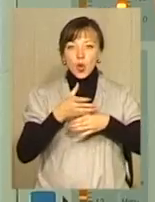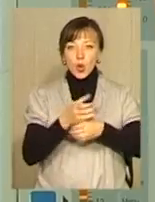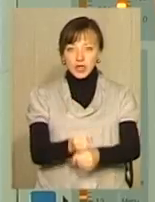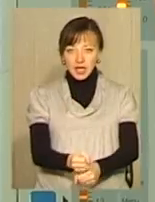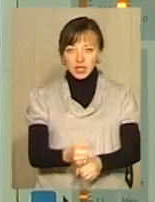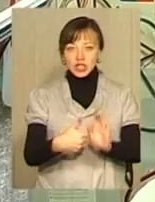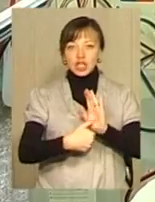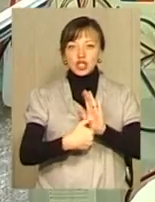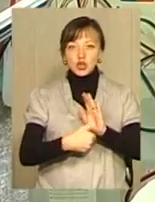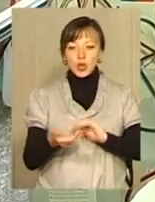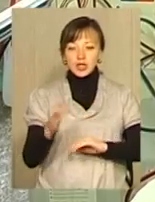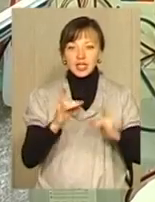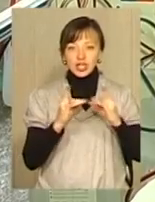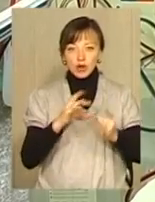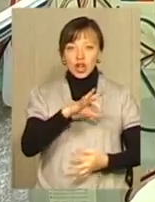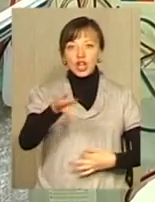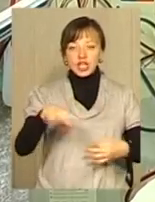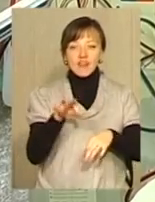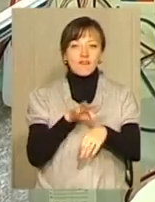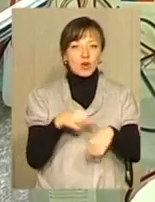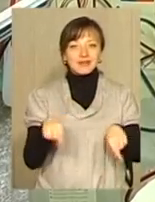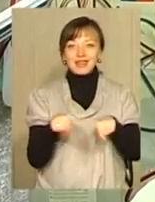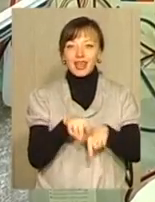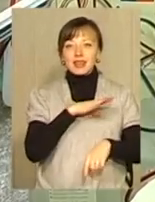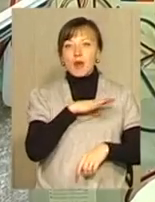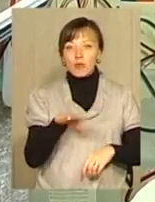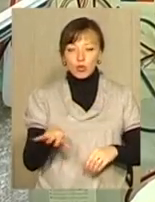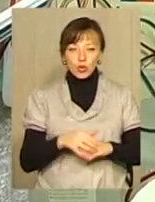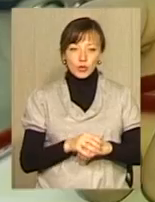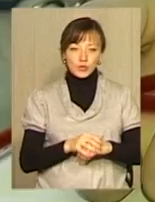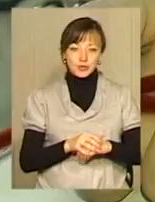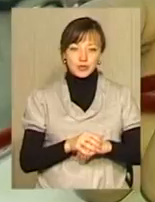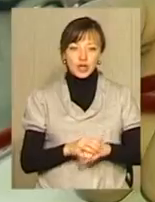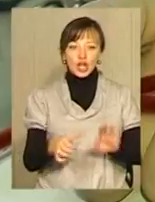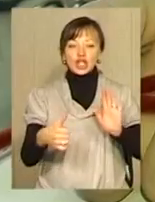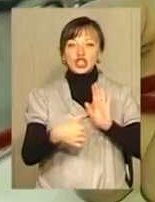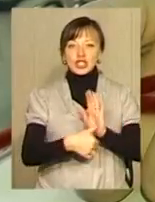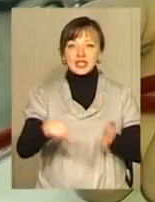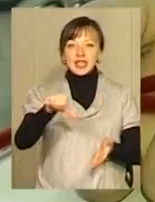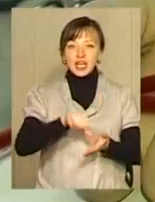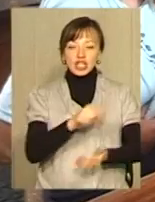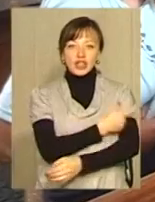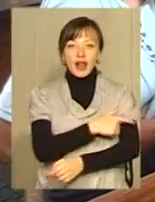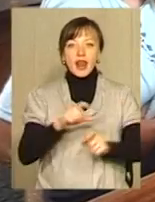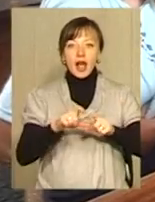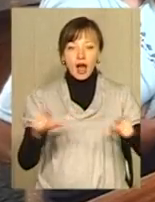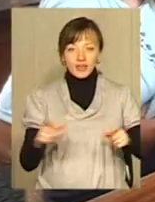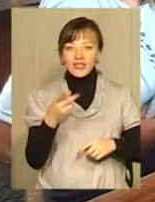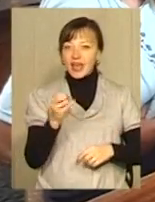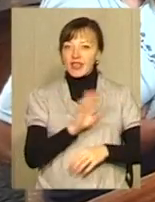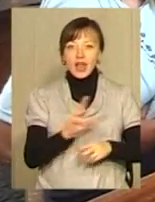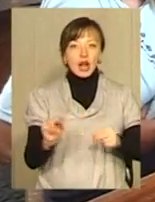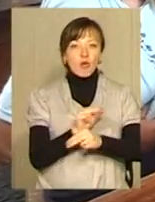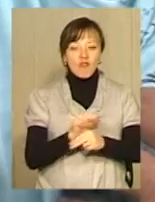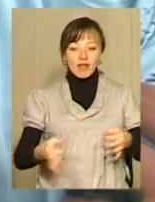майже на 600 ліжок. Вони лишні, бо хворих стільки не було, пояснює Наталія Свестон. Шість дільничних лікарень краю, де здебільшого не лікували,